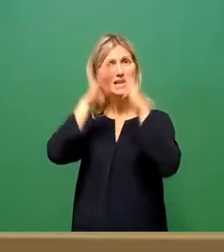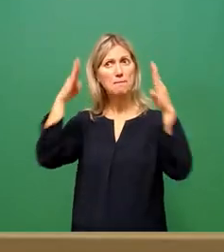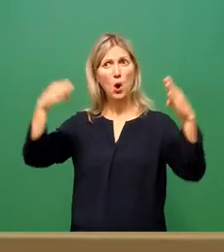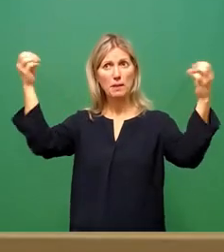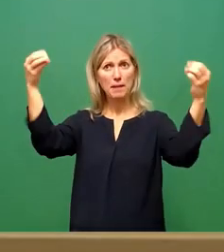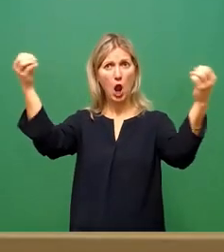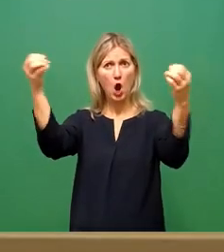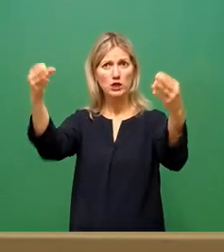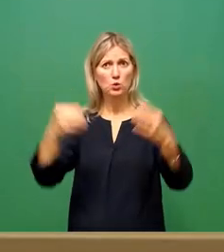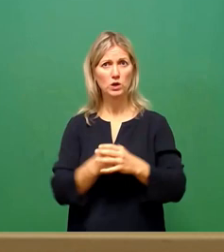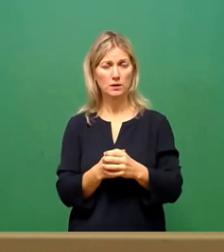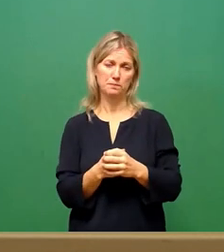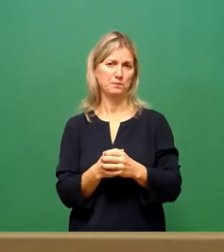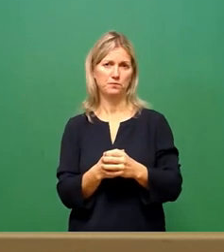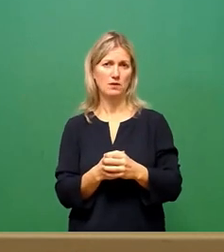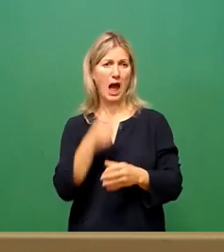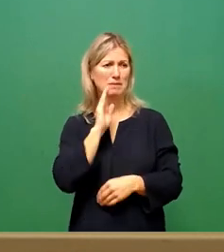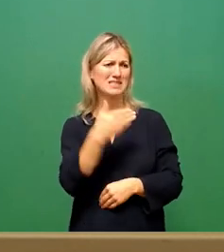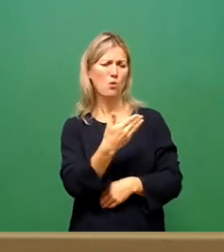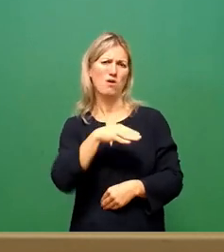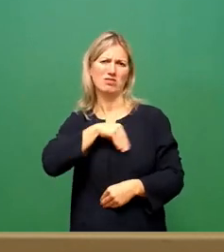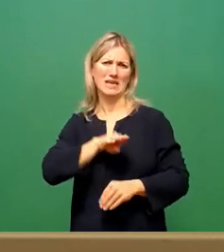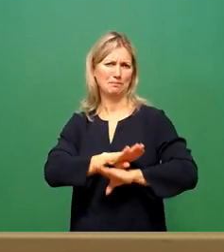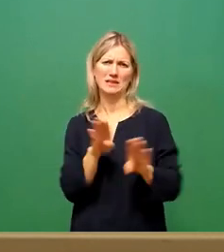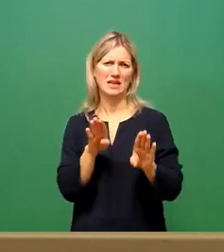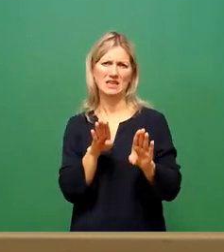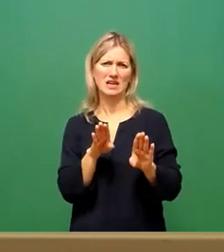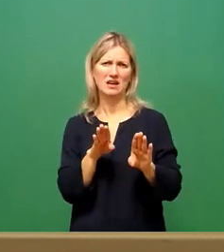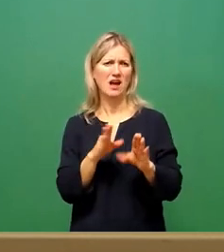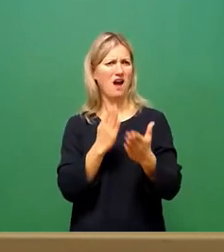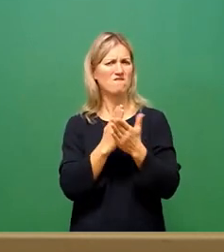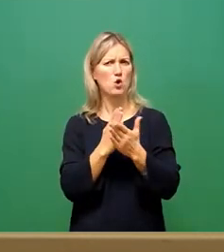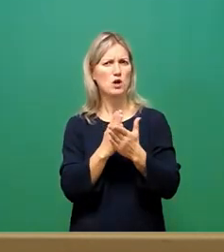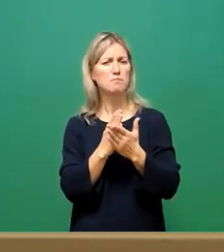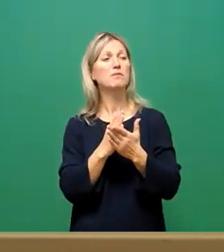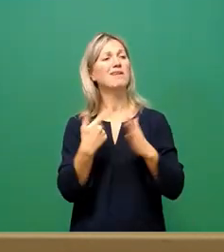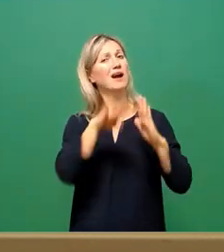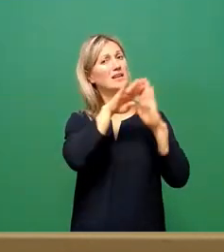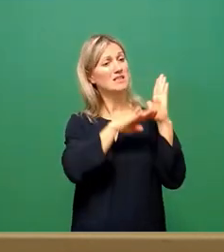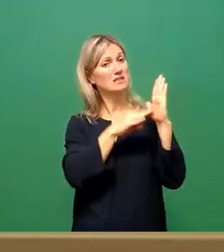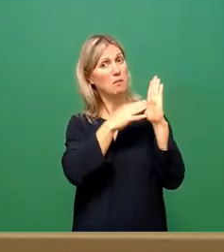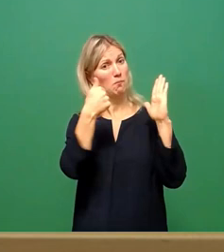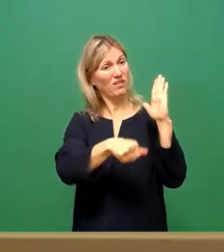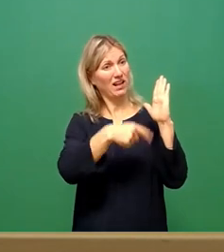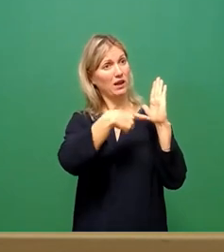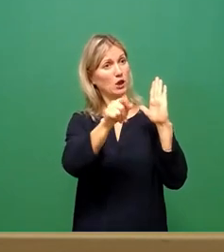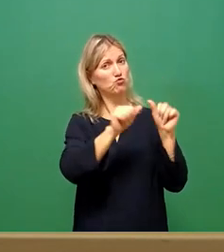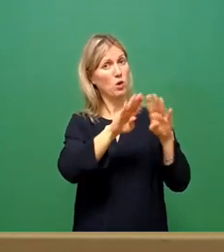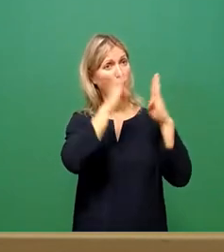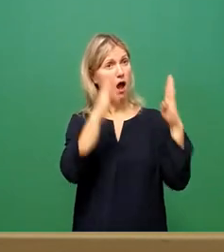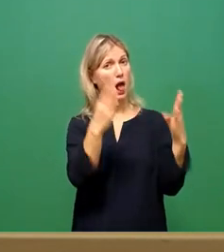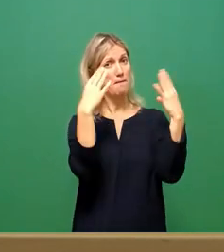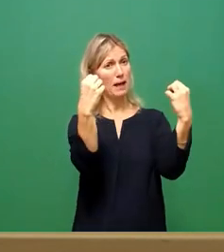eine solche Maßnahme in keinem Fall in Erwägung ziehen, solange sie nicht durch den Gesetzgeber angeordnet wird. Gleiches gilt für